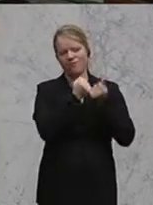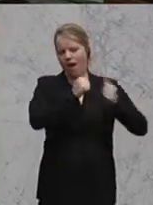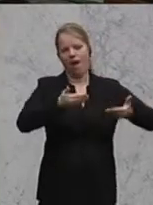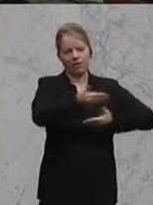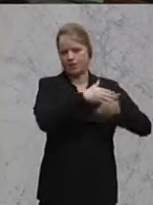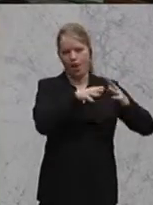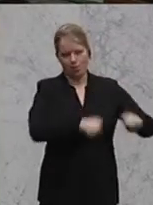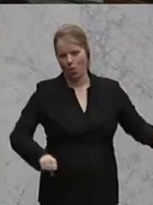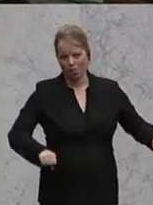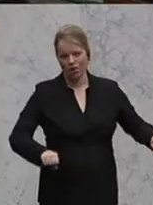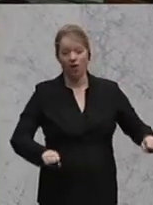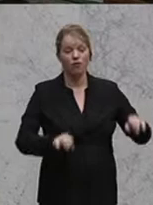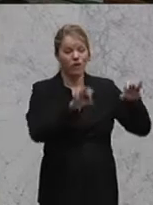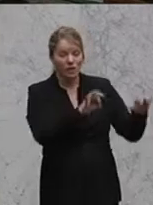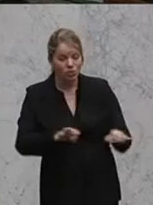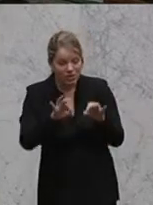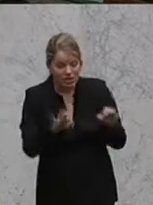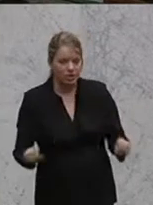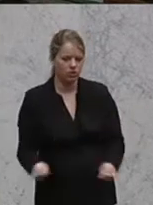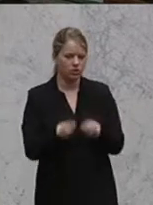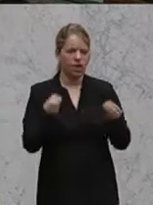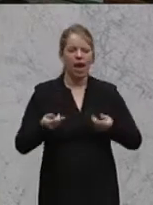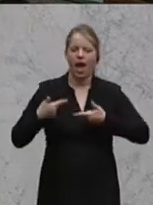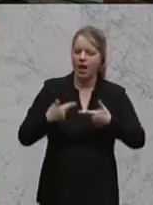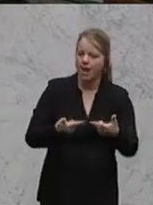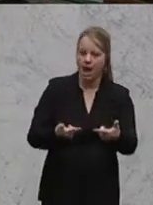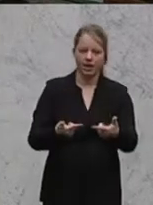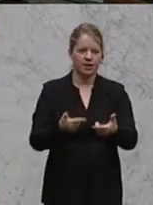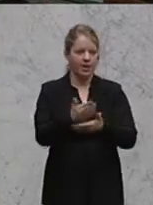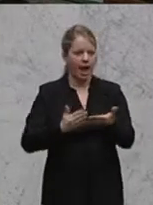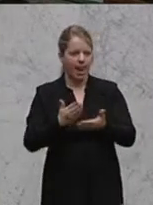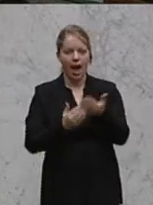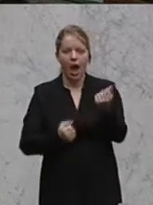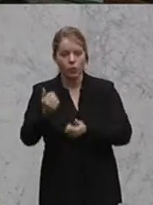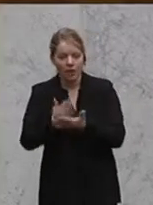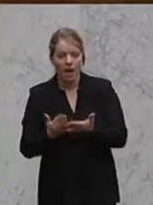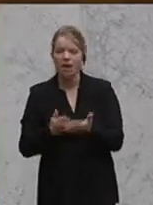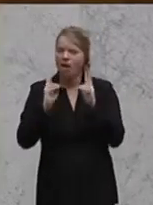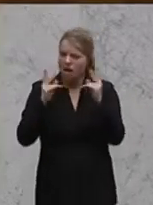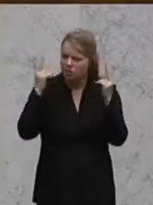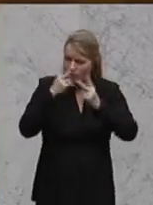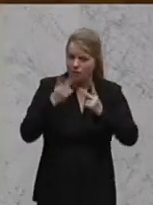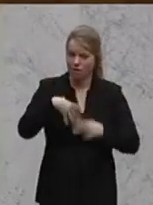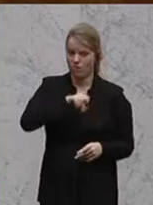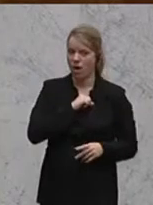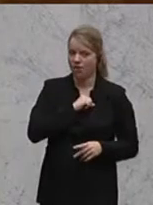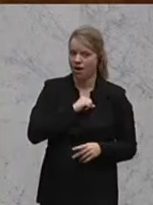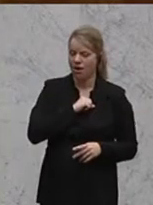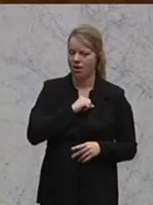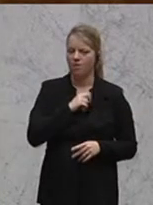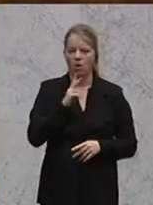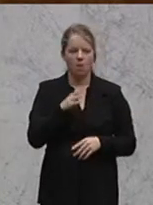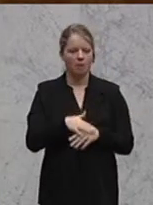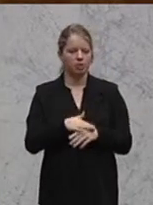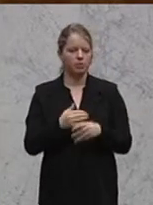nennen, für Industriegüter, Anlagenbestandteile, Autobestandteile sowas zu haben. Selbstverständlich, weil es ist ja nicht einzusehen, dass man für